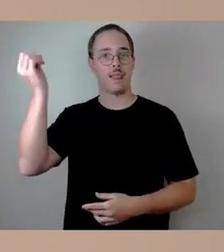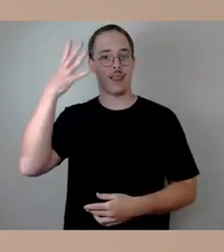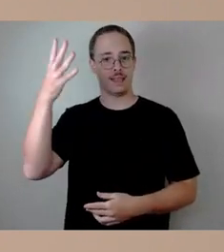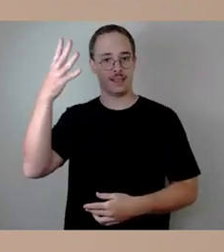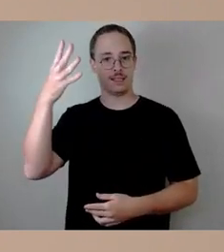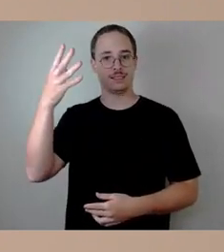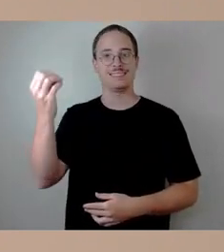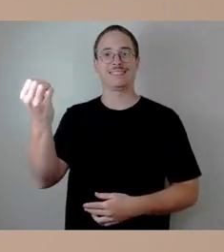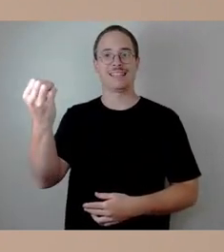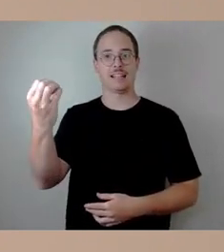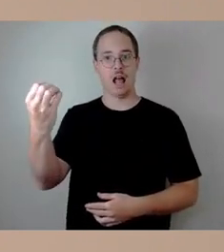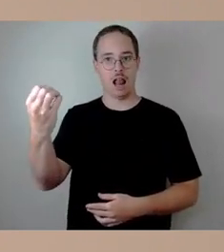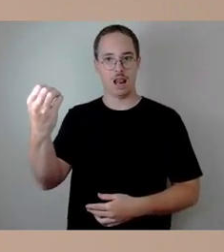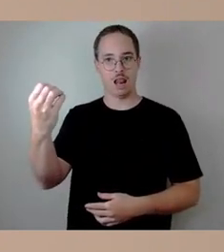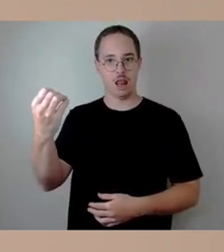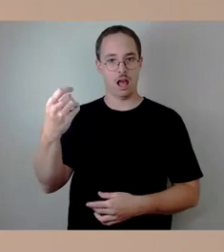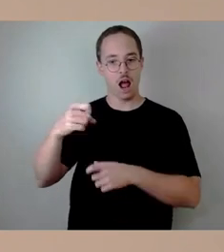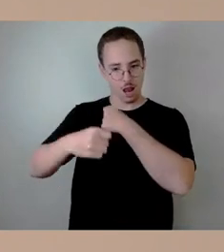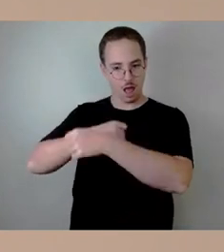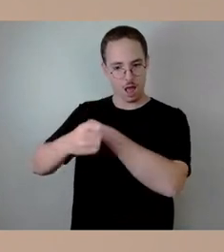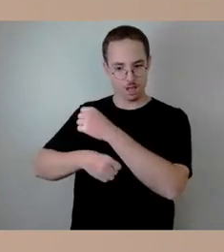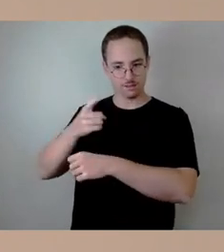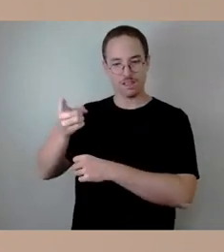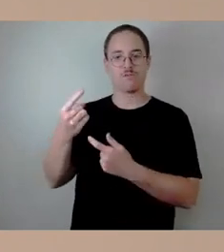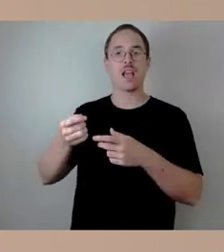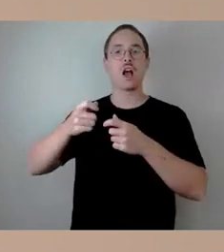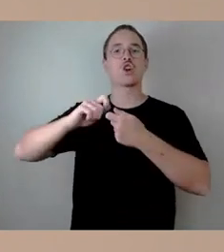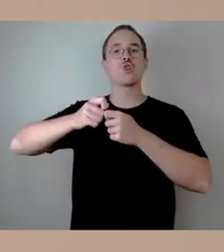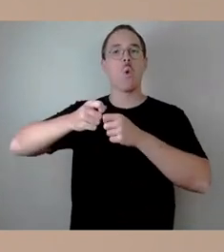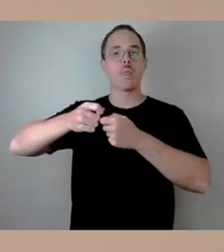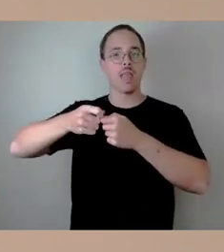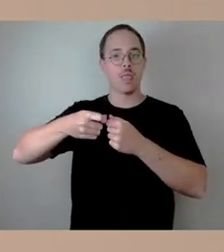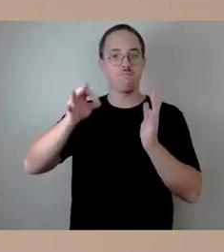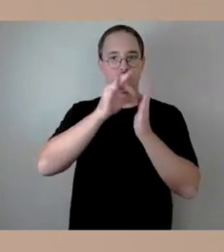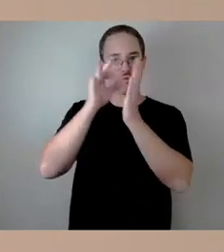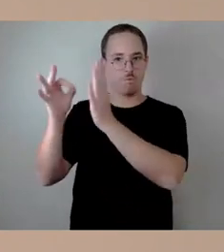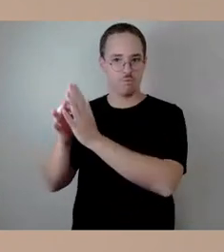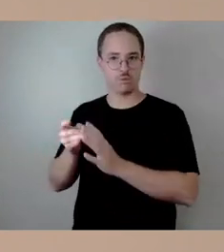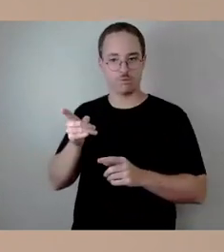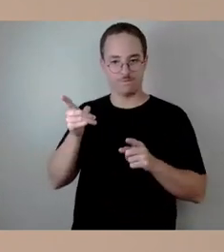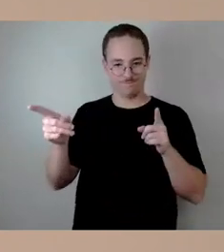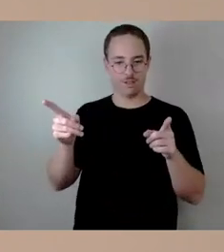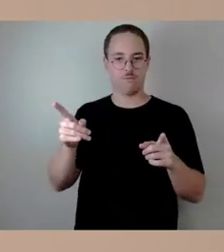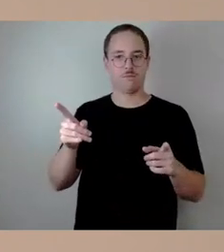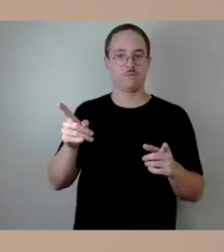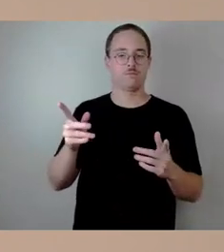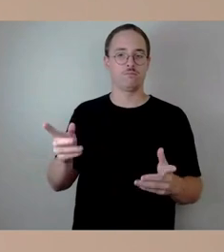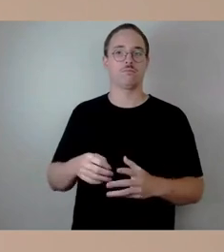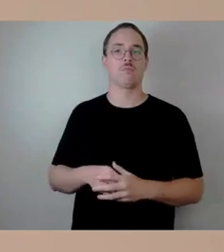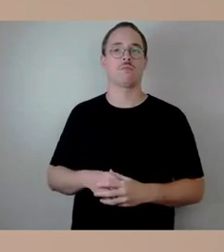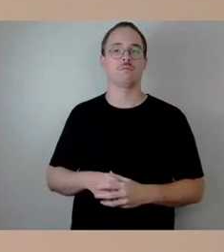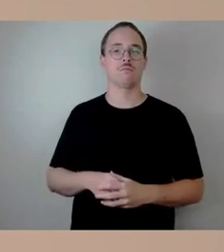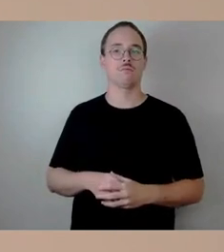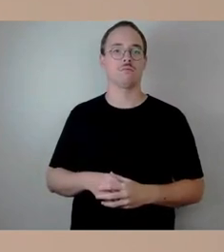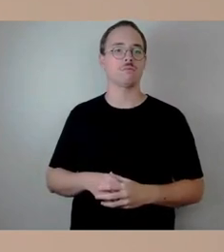Kerstdorfer Straße mit der Wernerstraße und der Rudolf-Renner-Straße mit dem Verkehrsversuch unverändert geblieben. Das bedeutet, dass die Straßenbahn